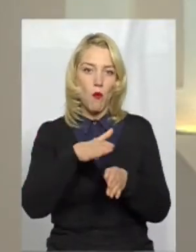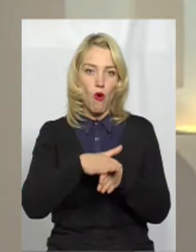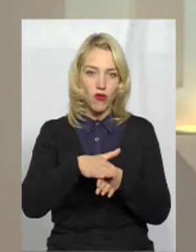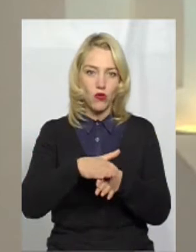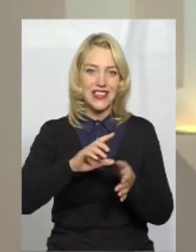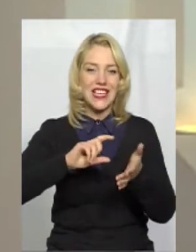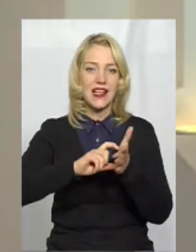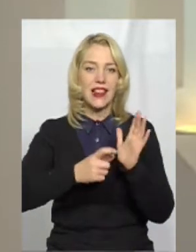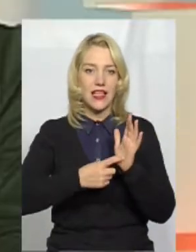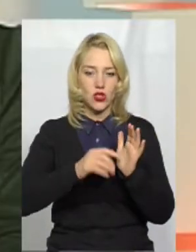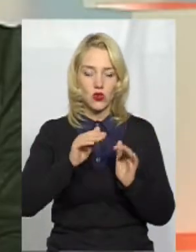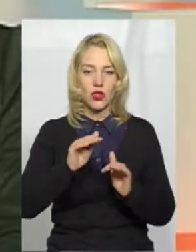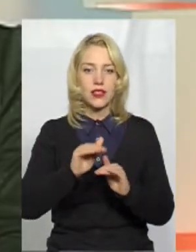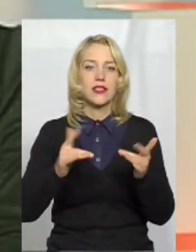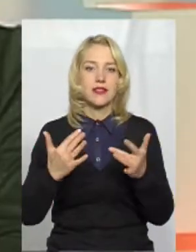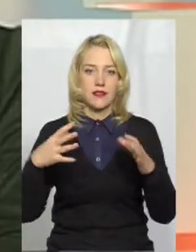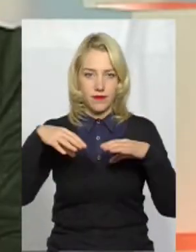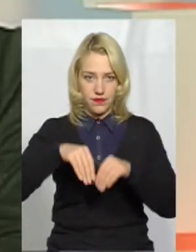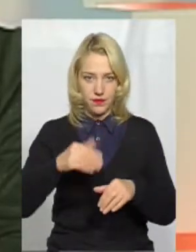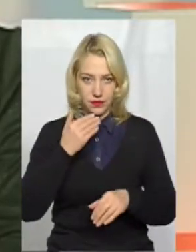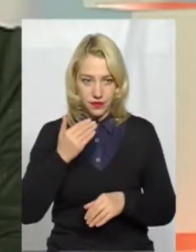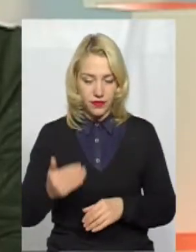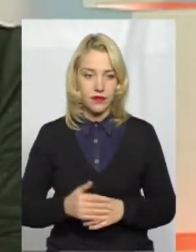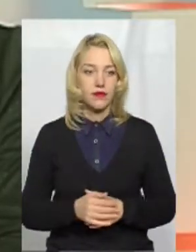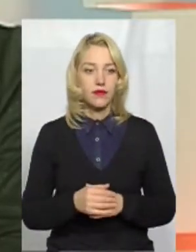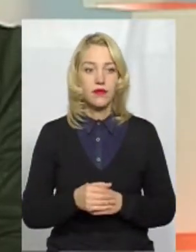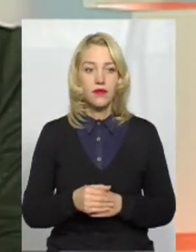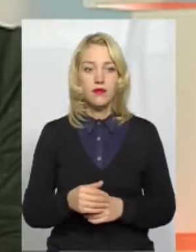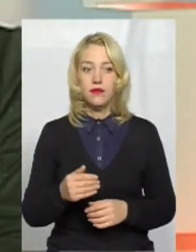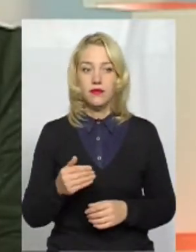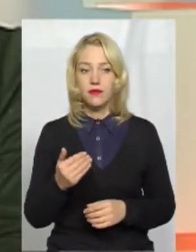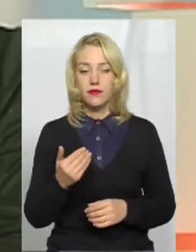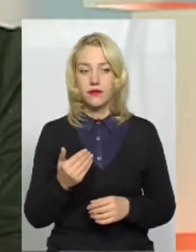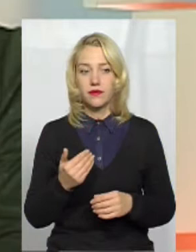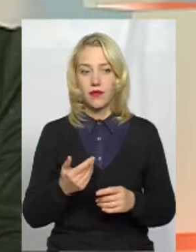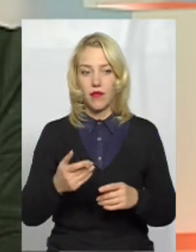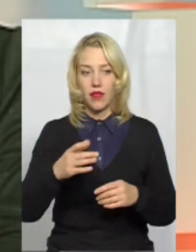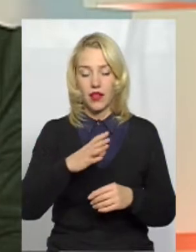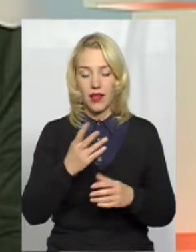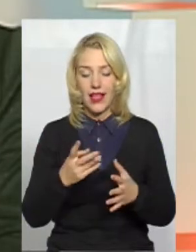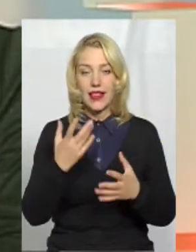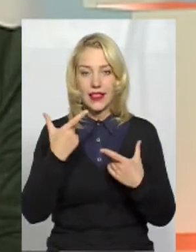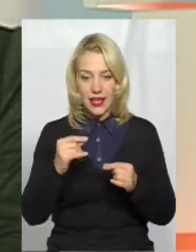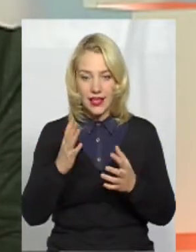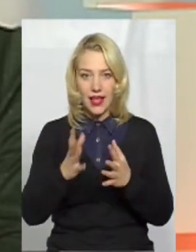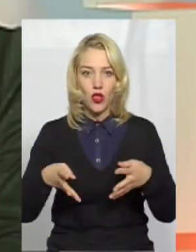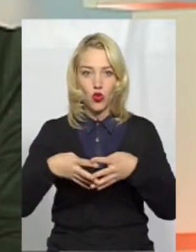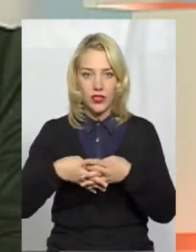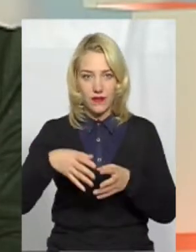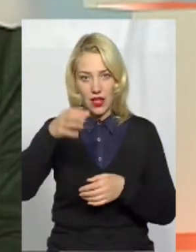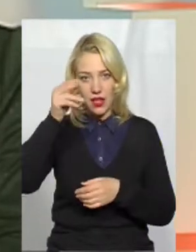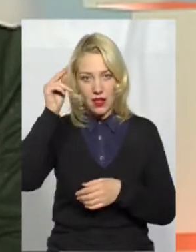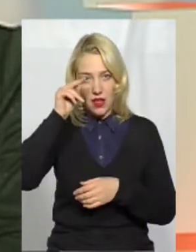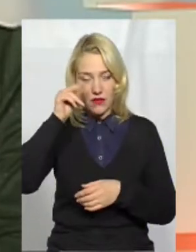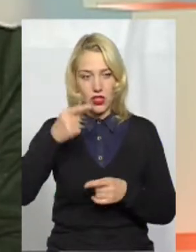було прописано, що в класі, де організовано інклюзивне навчання, має бути